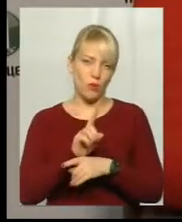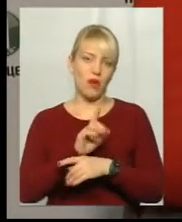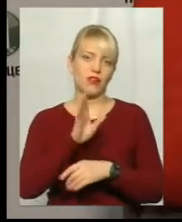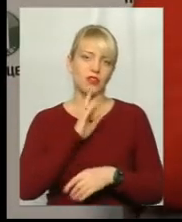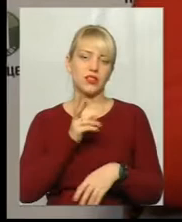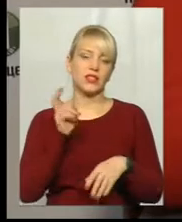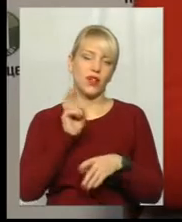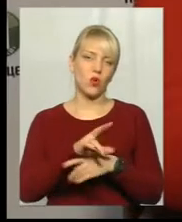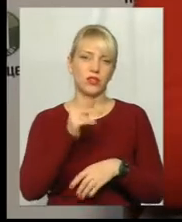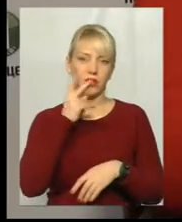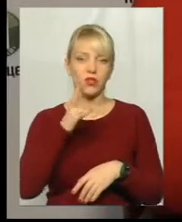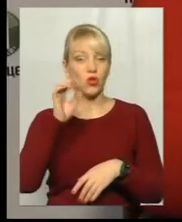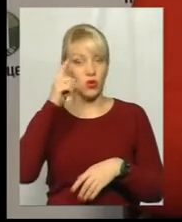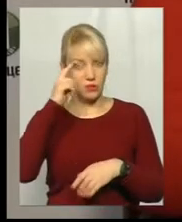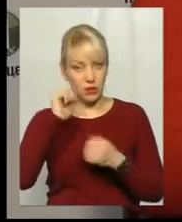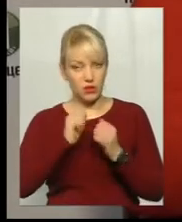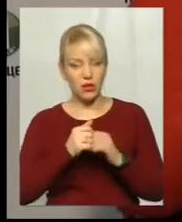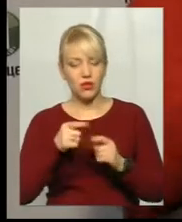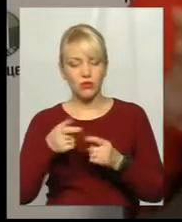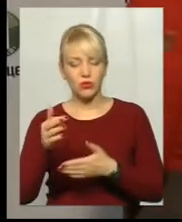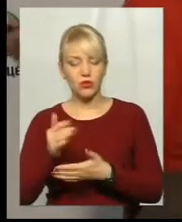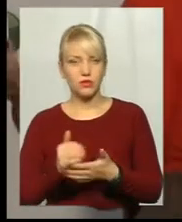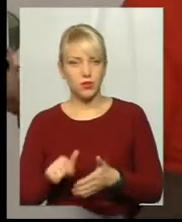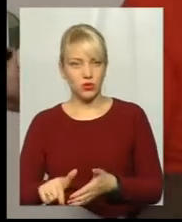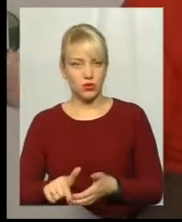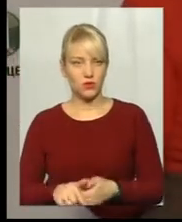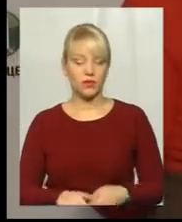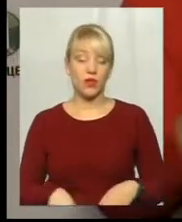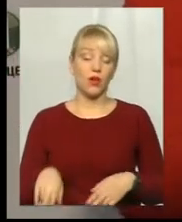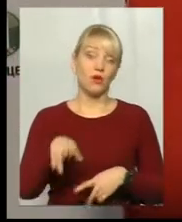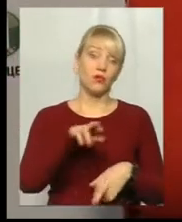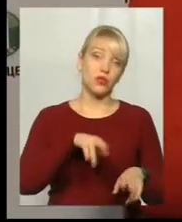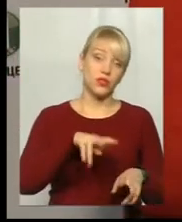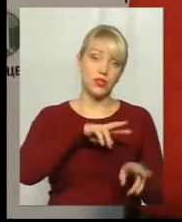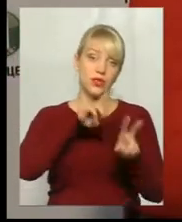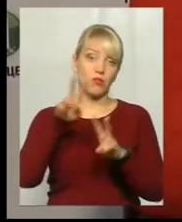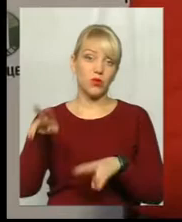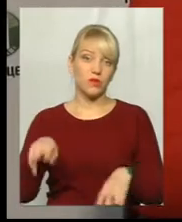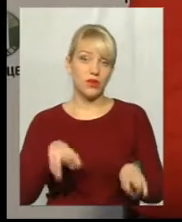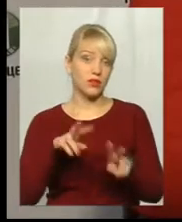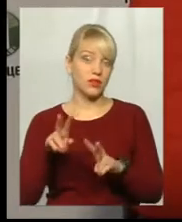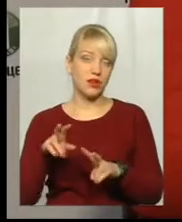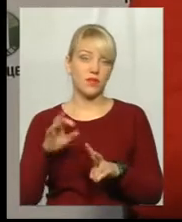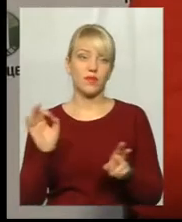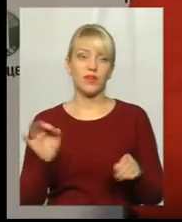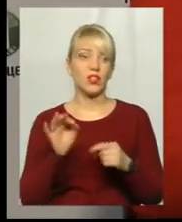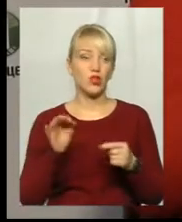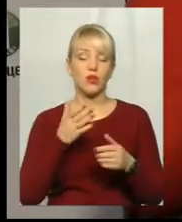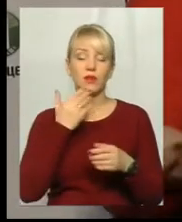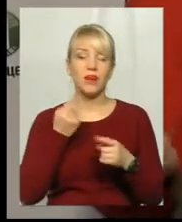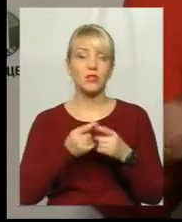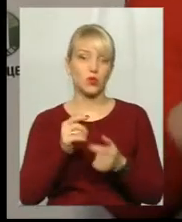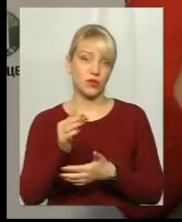Але ви завжди пам'ятаєте про той списочок в сумці. Ви пройшлися, подивилися. О, нема нічого з того, що ми